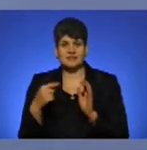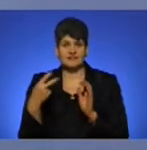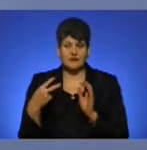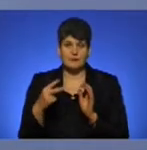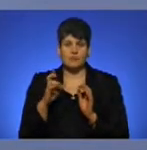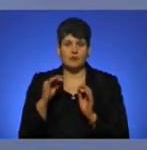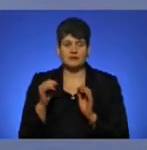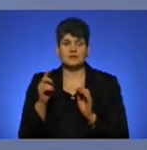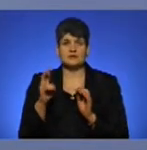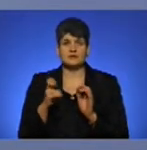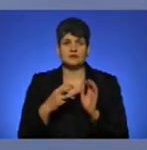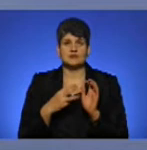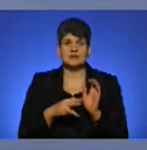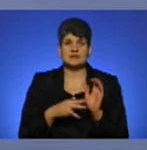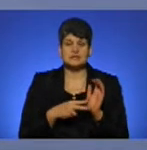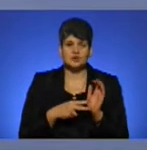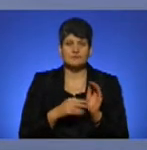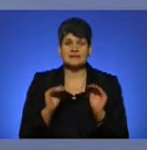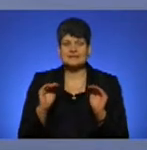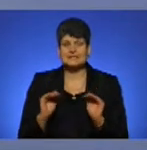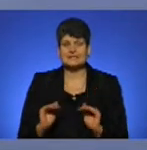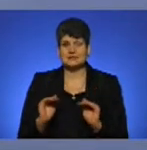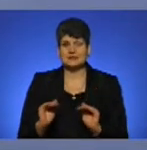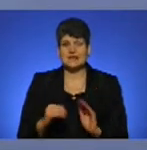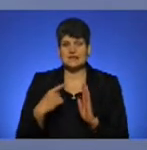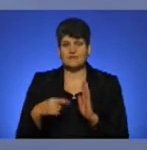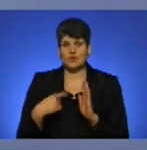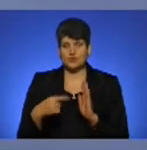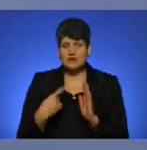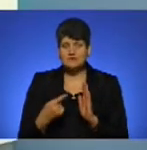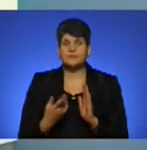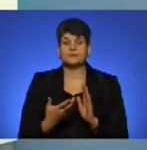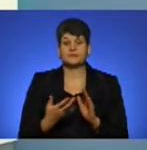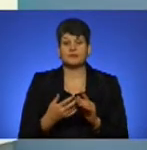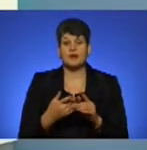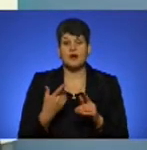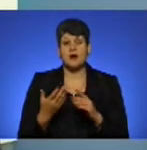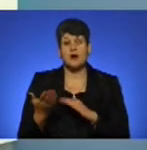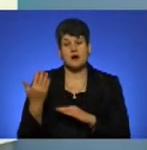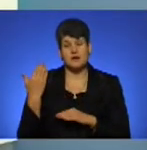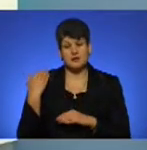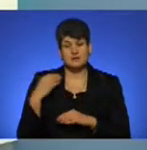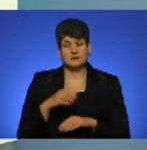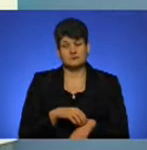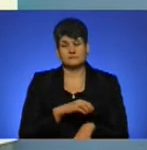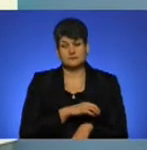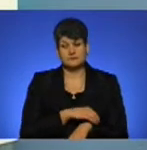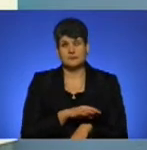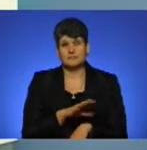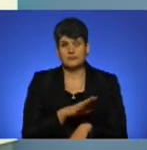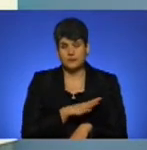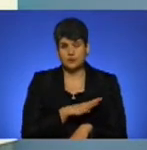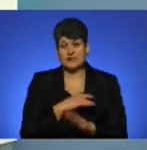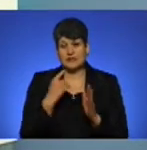-737» класу «500» з низьким розташуванням двигунів. На відміну від пострадянських повітряних суден, коли